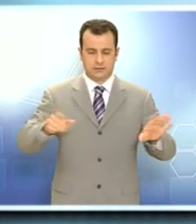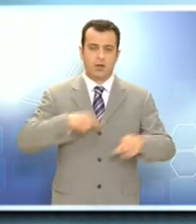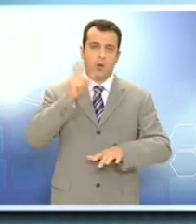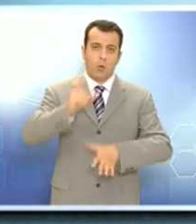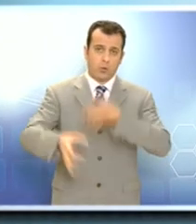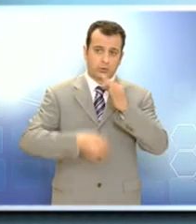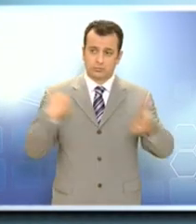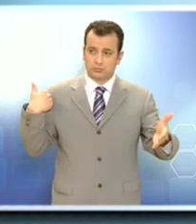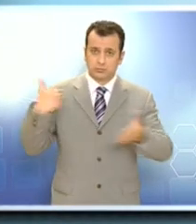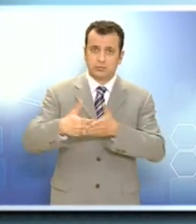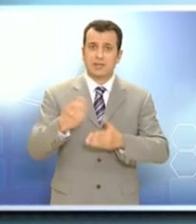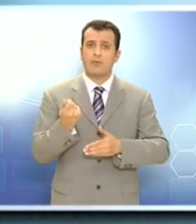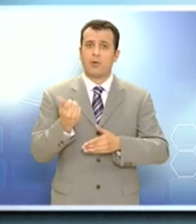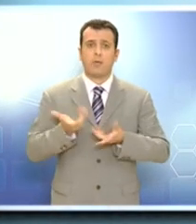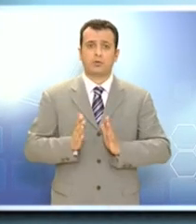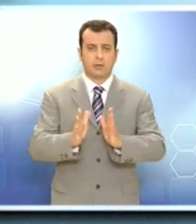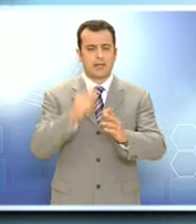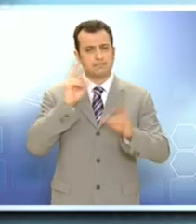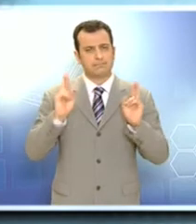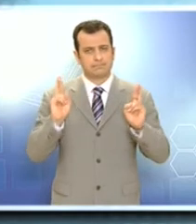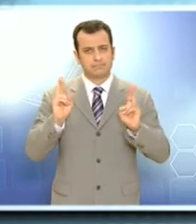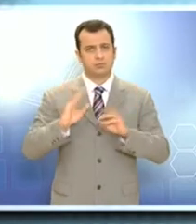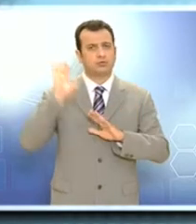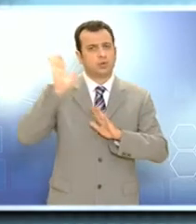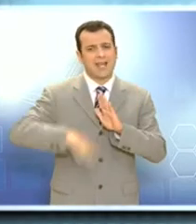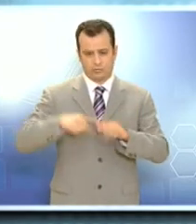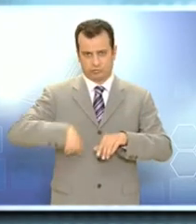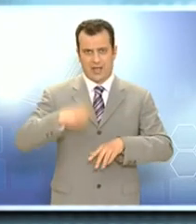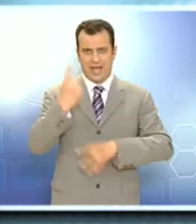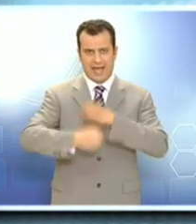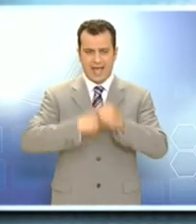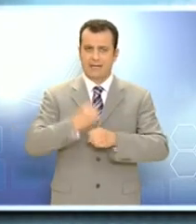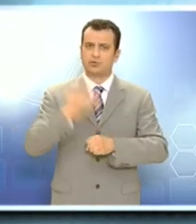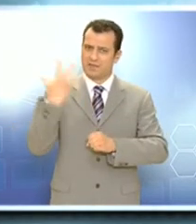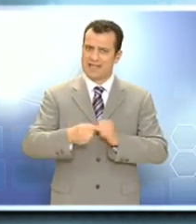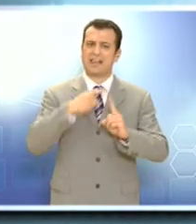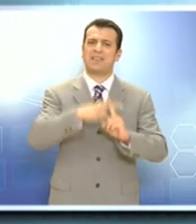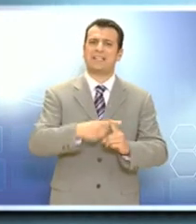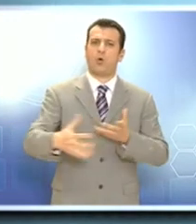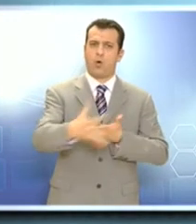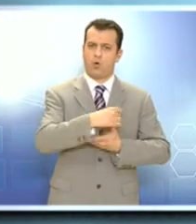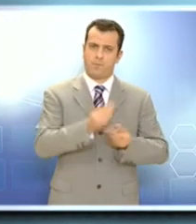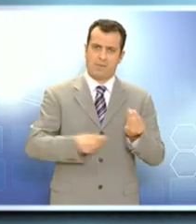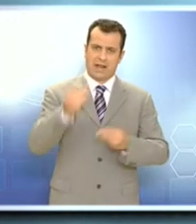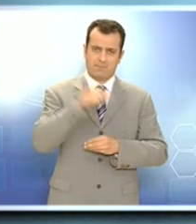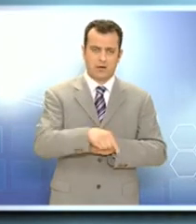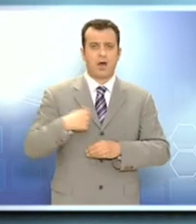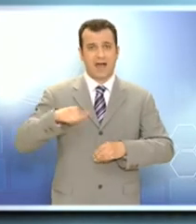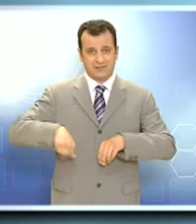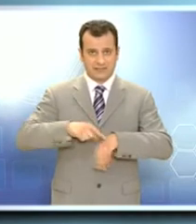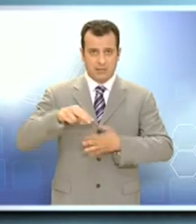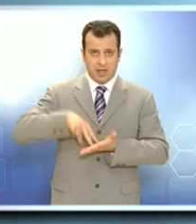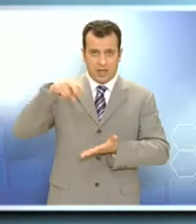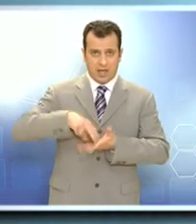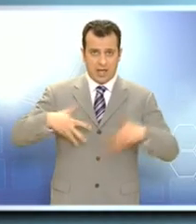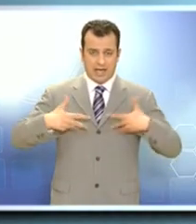Αναφερόμενος στην πορεία της οικονομίας, εμφανίστηκε αισιόδοξος ότι στο τέλος της χρονιάς θα σημειωθεί θετικό πλεώνασμα, κάτι όμως που δεν πρέπει να προκαλέσει